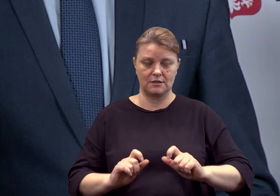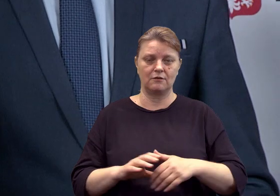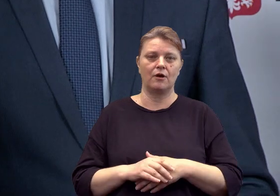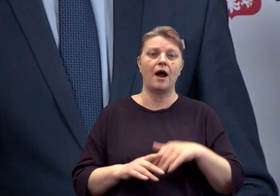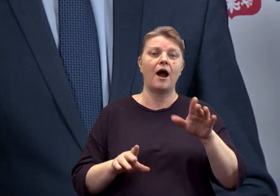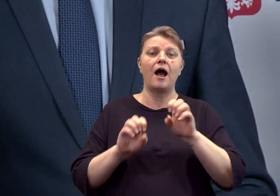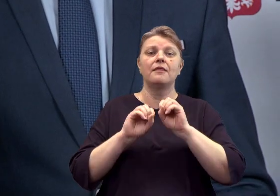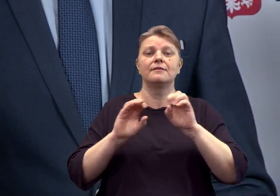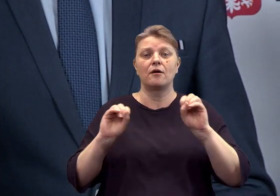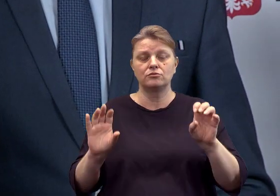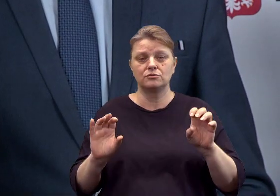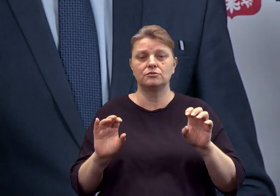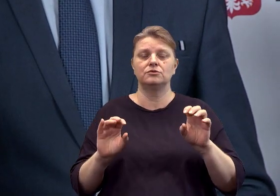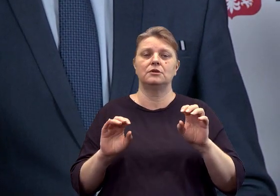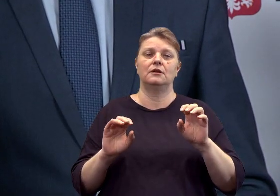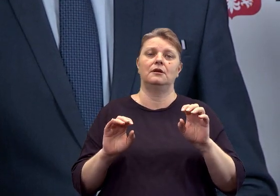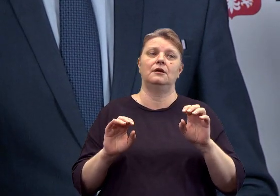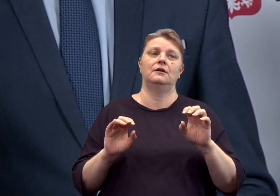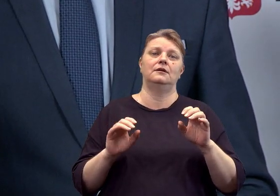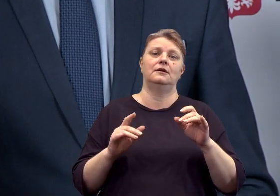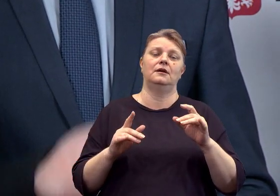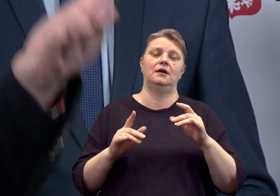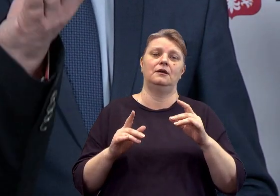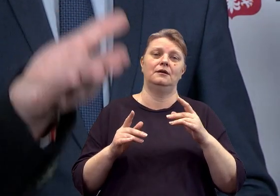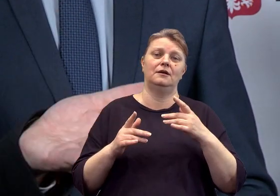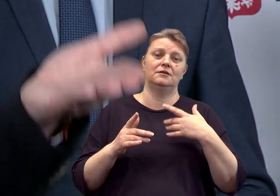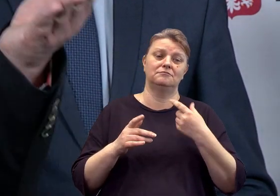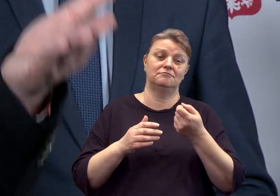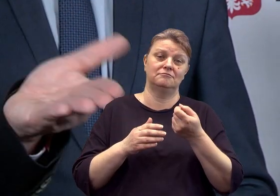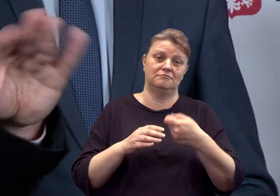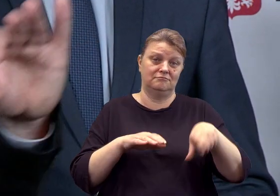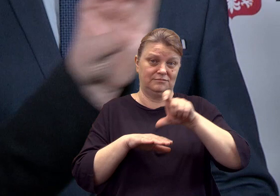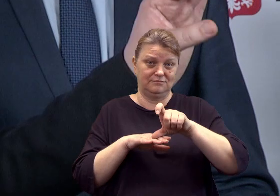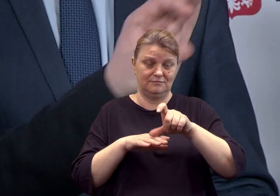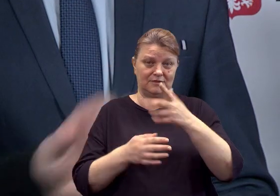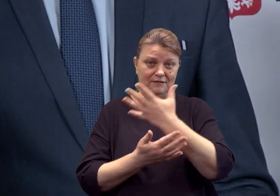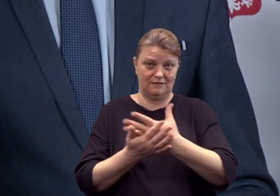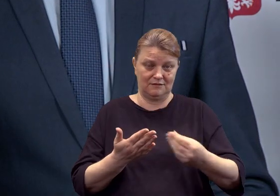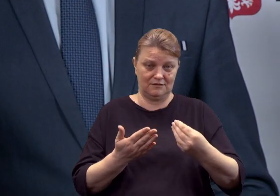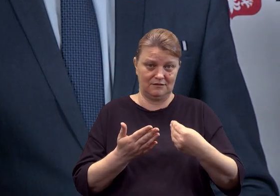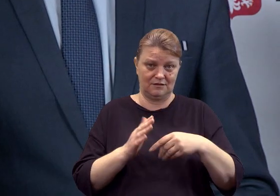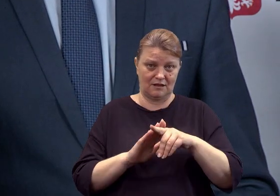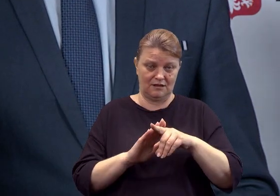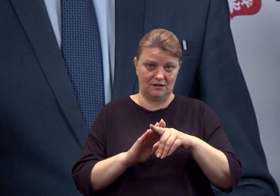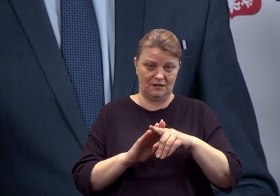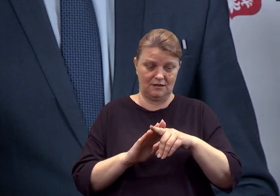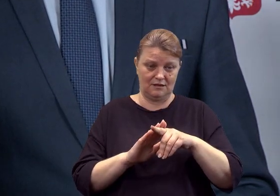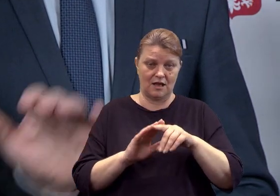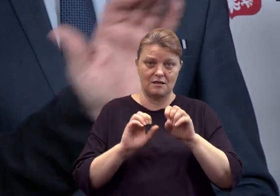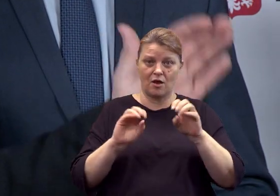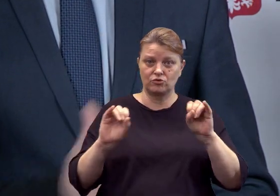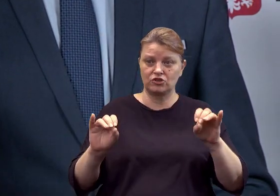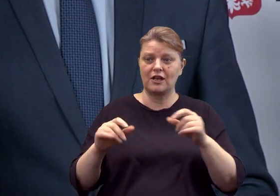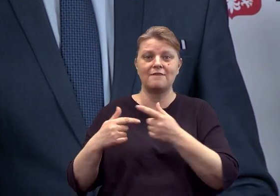ewentualnego, jak rozumiem, przełożenia się, zwiększenia pensum nauczycielskiego na ilość nauczycieli,